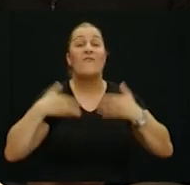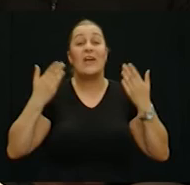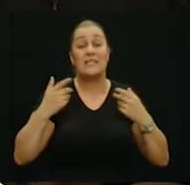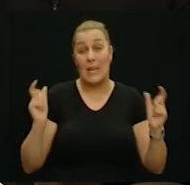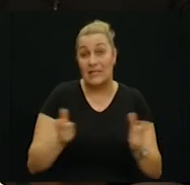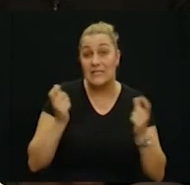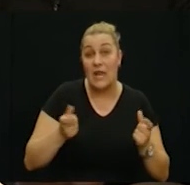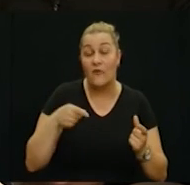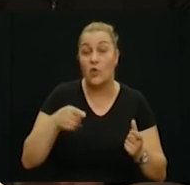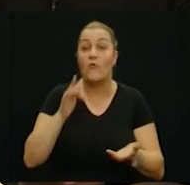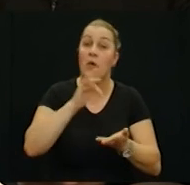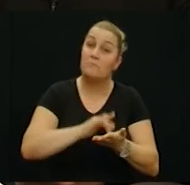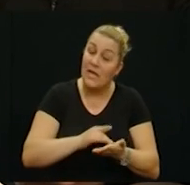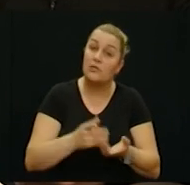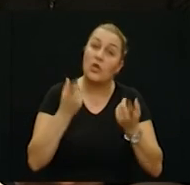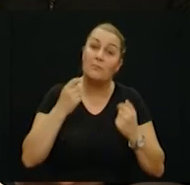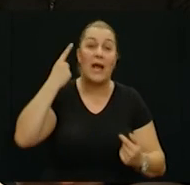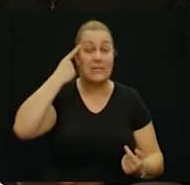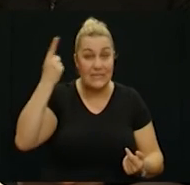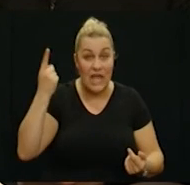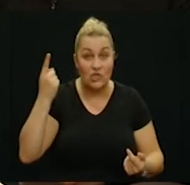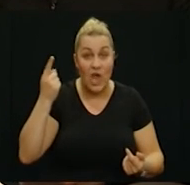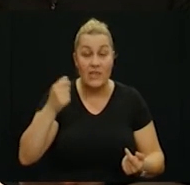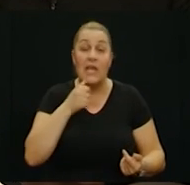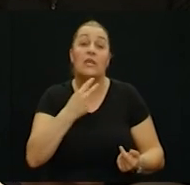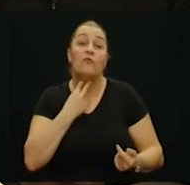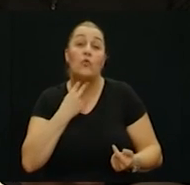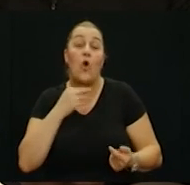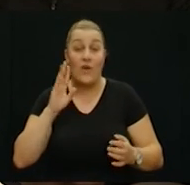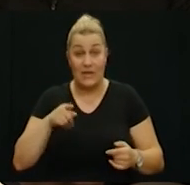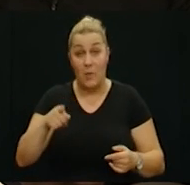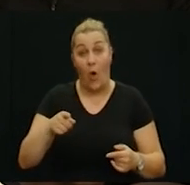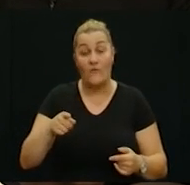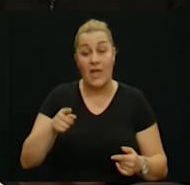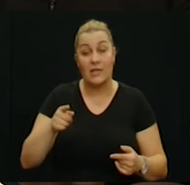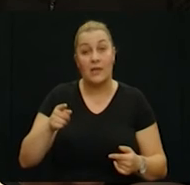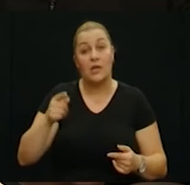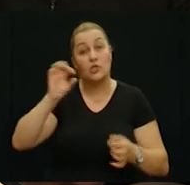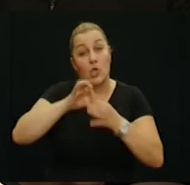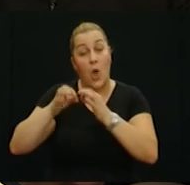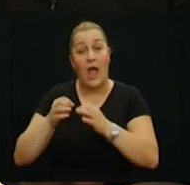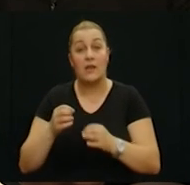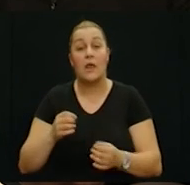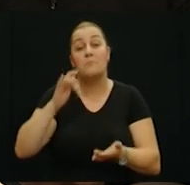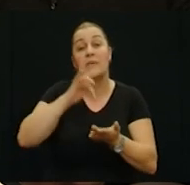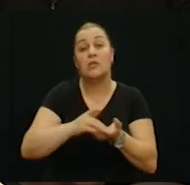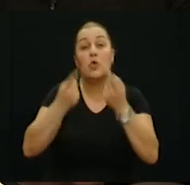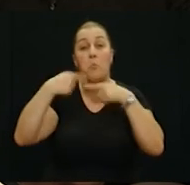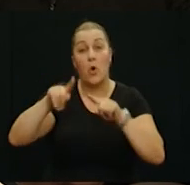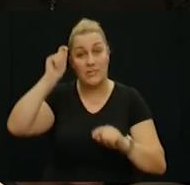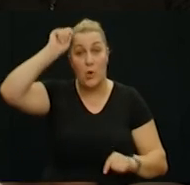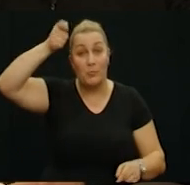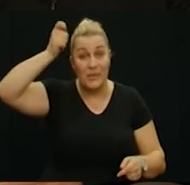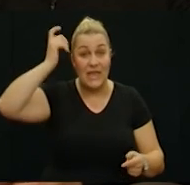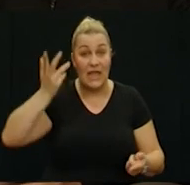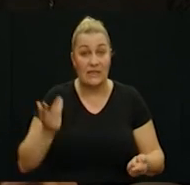veseliti slaviti ovo je mjesto ipak sjećanja i Vukovar ima taj slogan mjesto posebnog pijeteta ma ko što